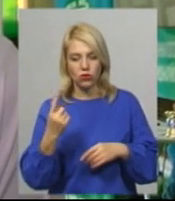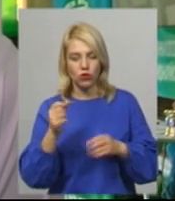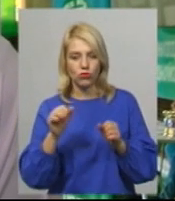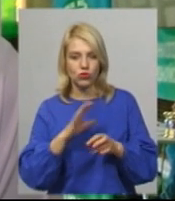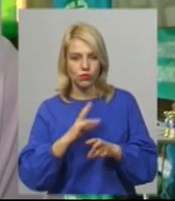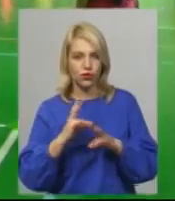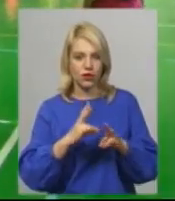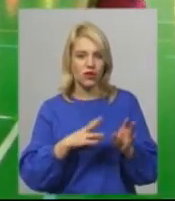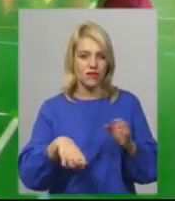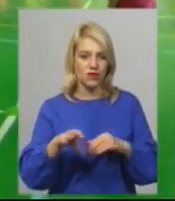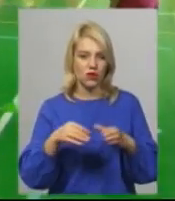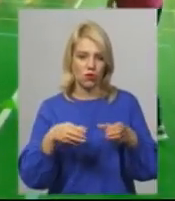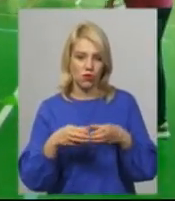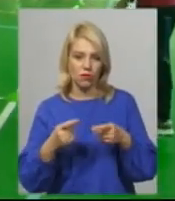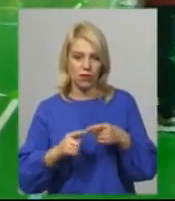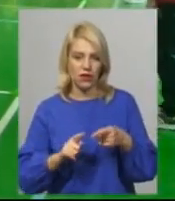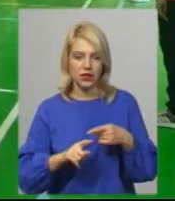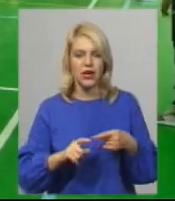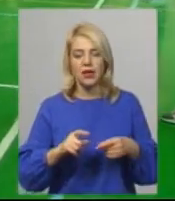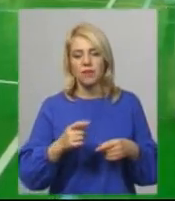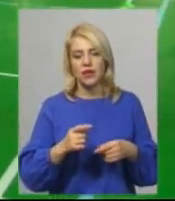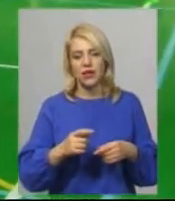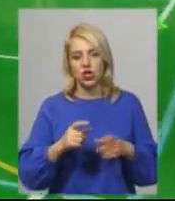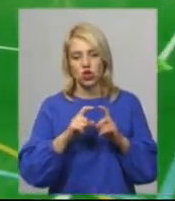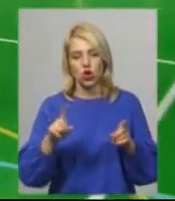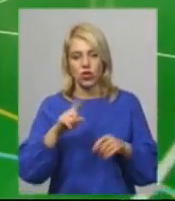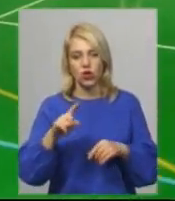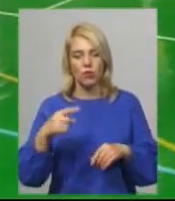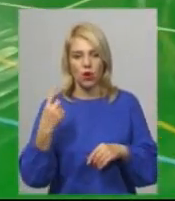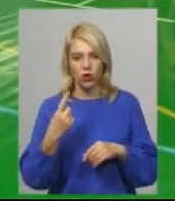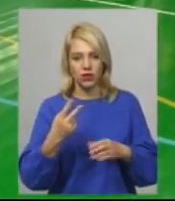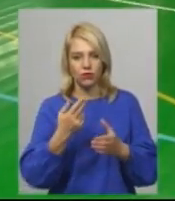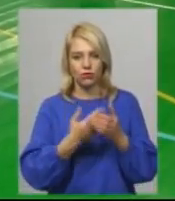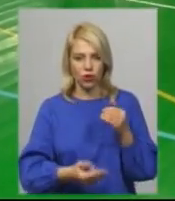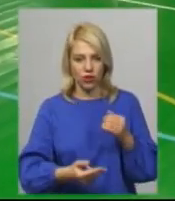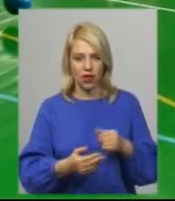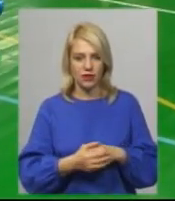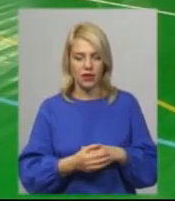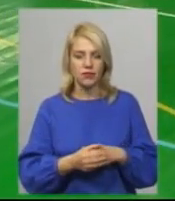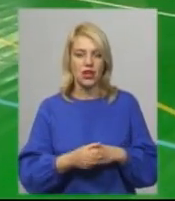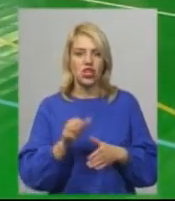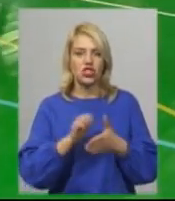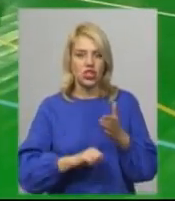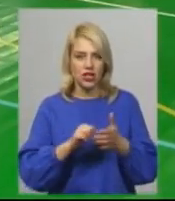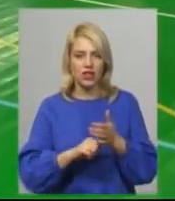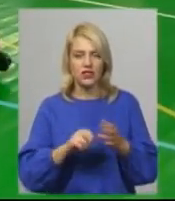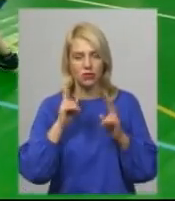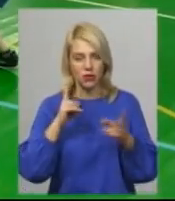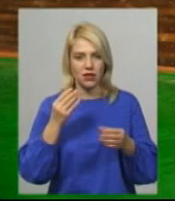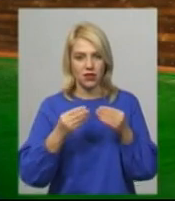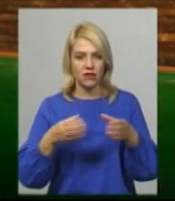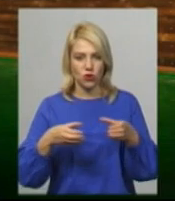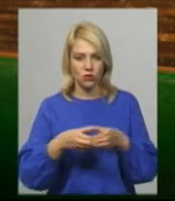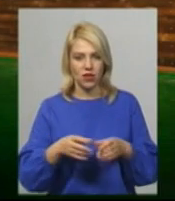усієї команди. На першому старці команда школоними родин проживала час погану командну роботу, каже учасниця змагань Вікторія